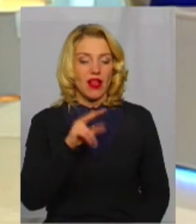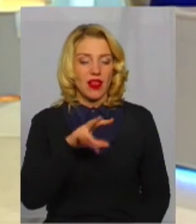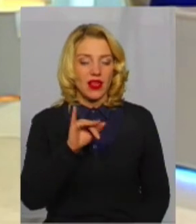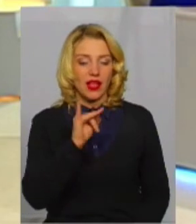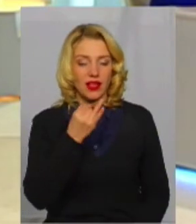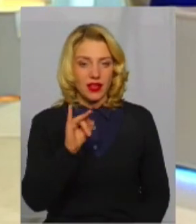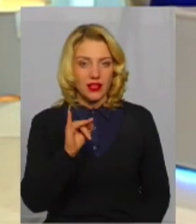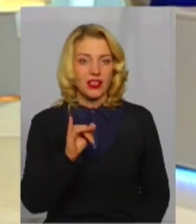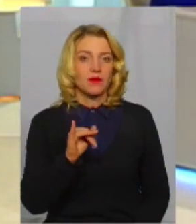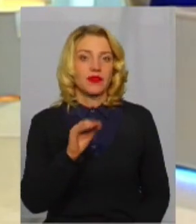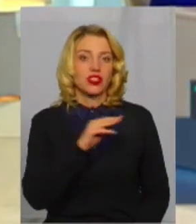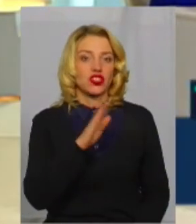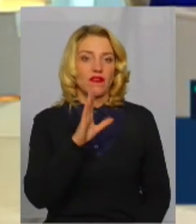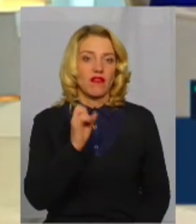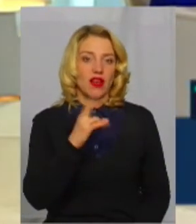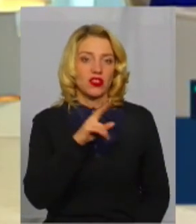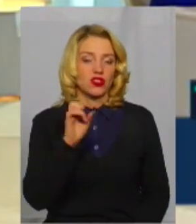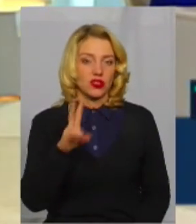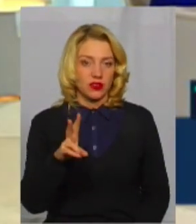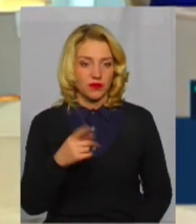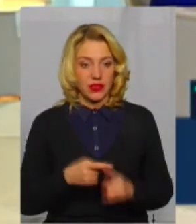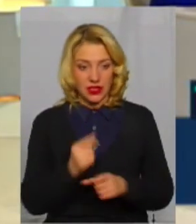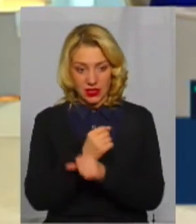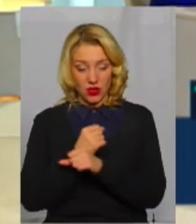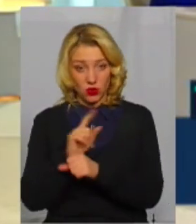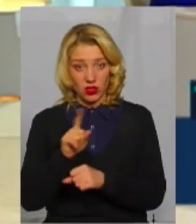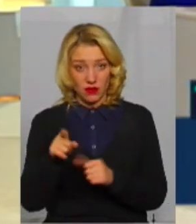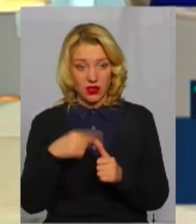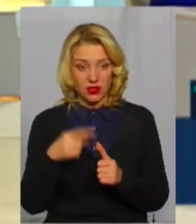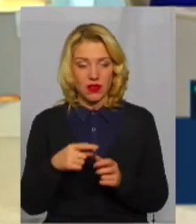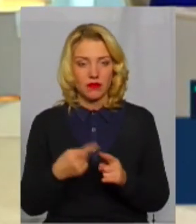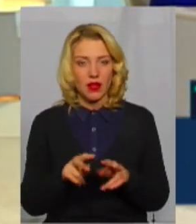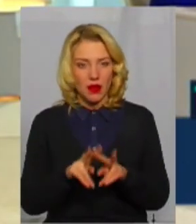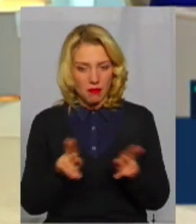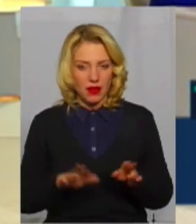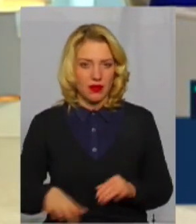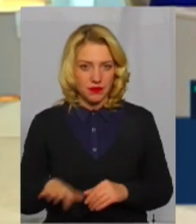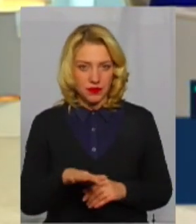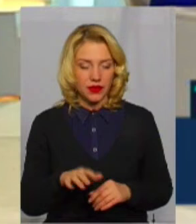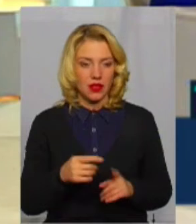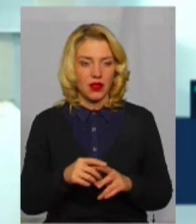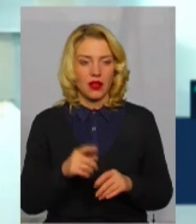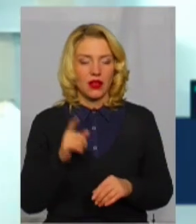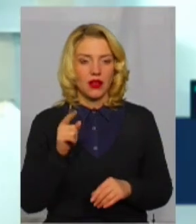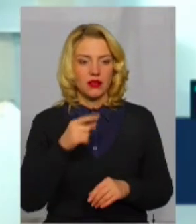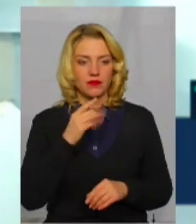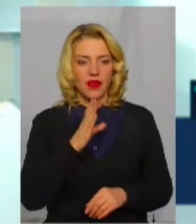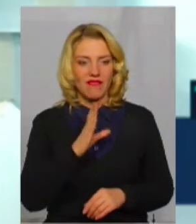Санаторія, ці, які ви назвали, вона десь подібна. Скажемо так, що у